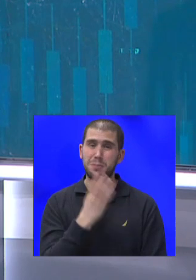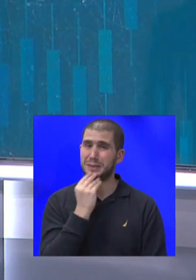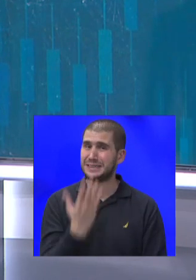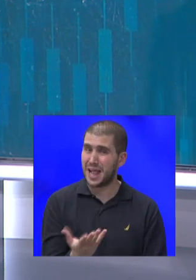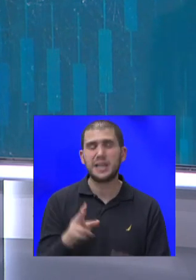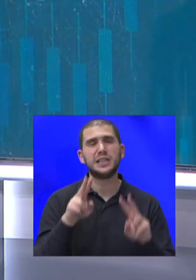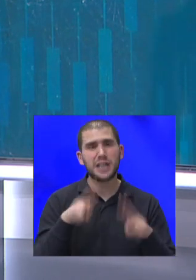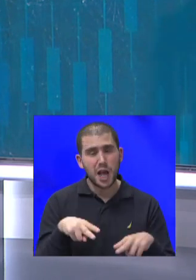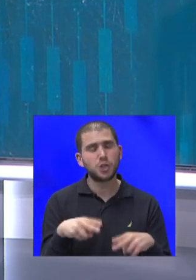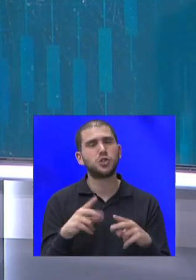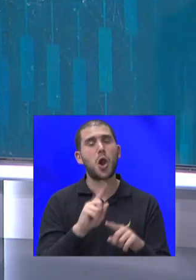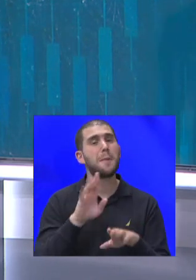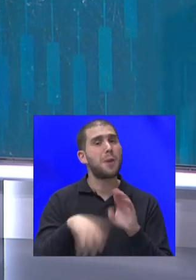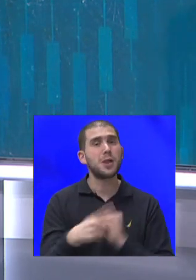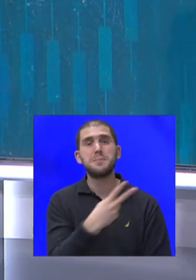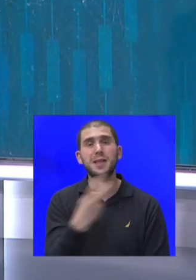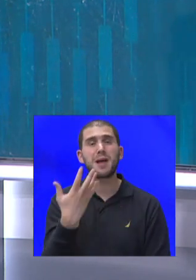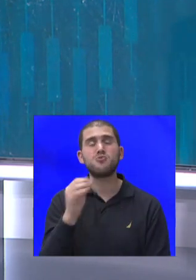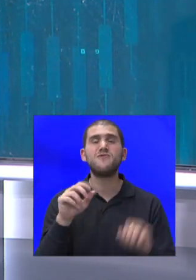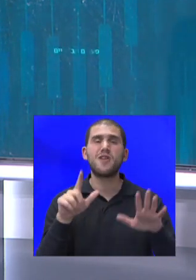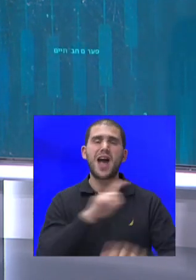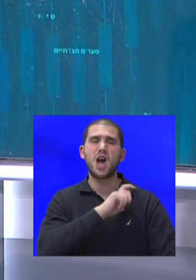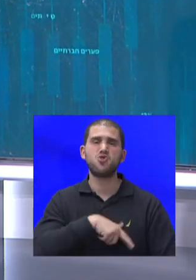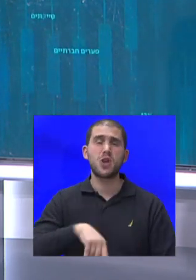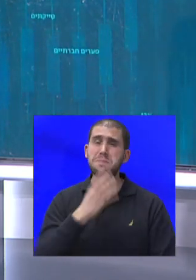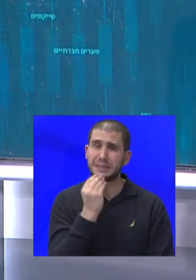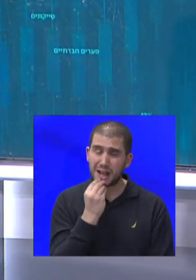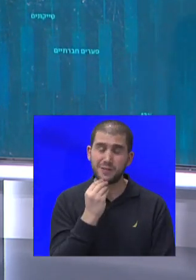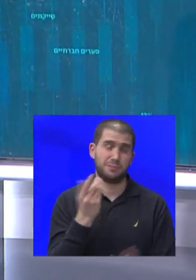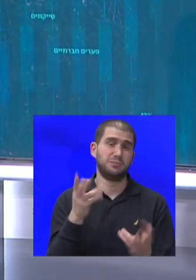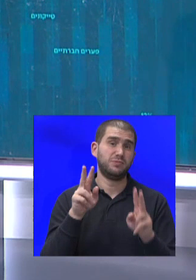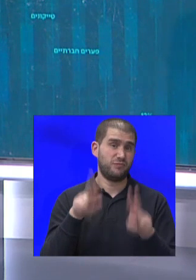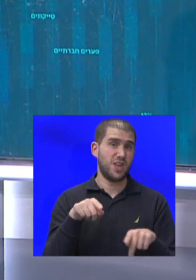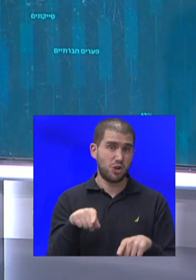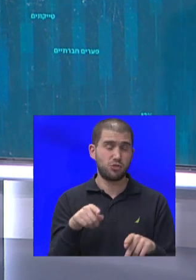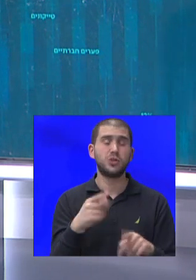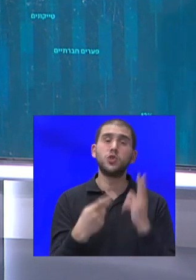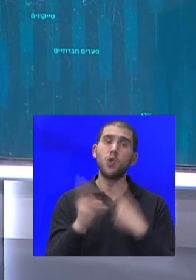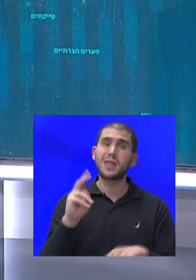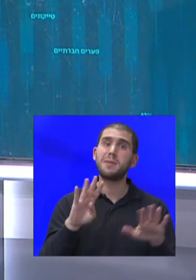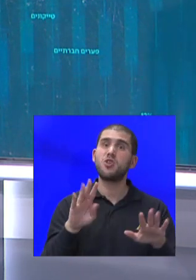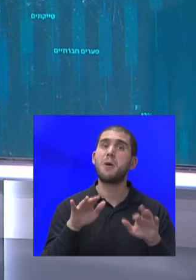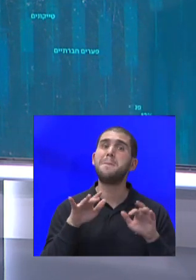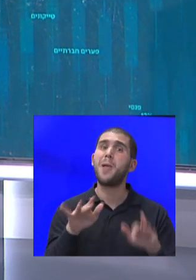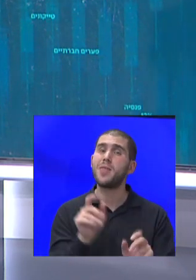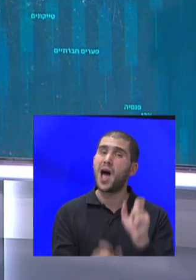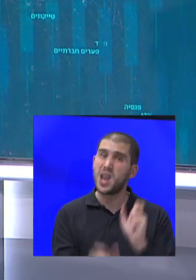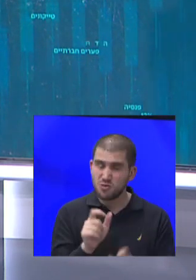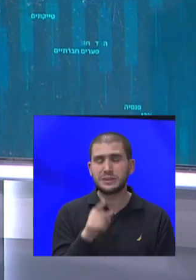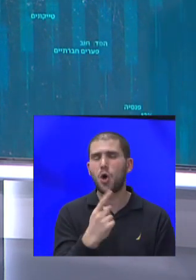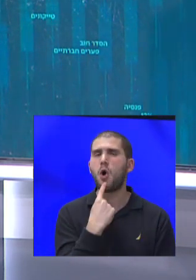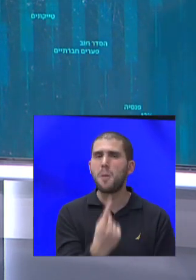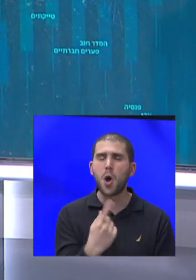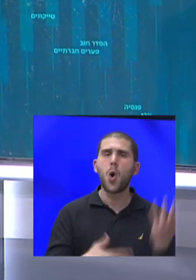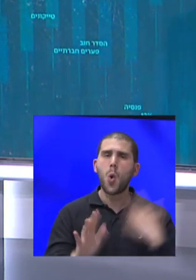-257 כאלה. ובהתחשב בזה שיש כאן טיפה יותר מ-9 מיליון בני אדם, זה אומר שרוב הרשויות קטנות